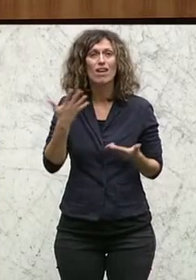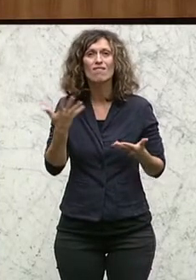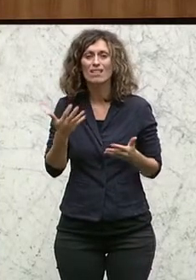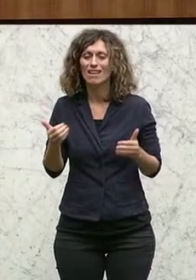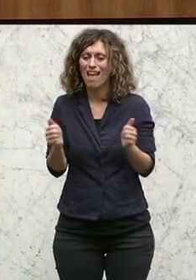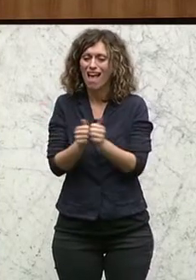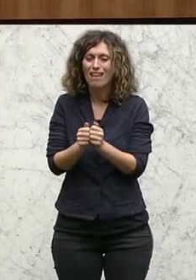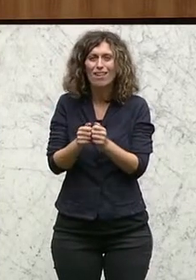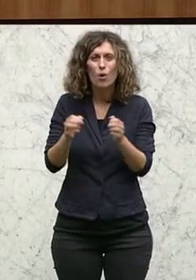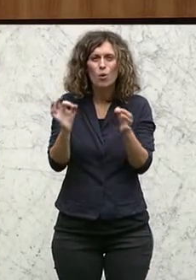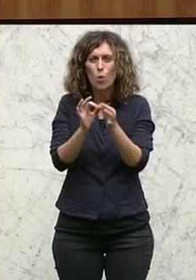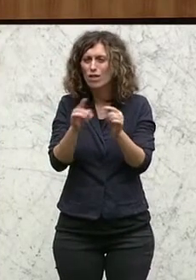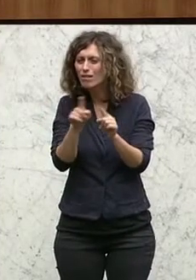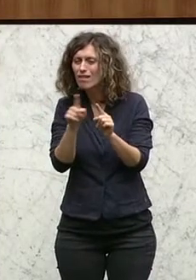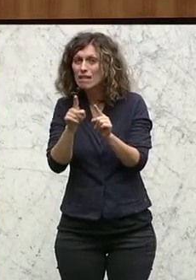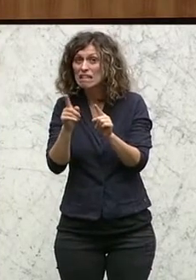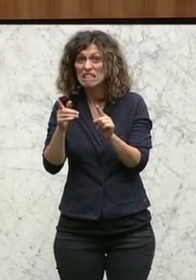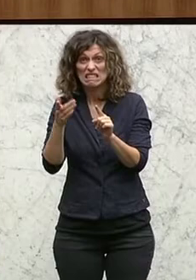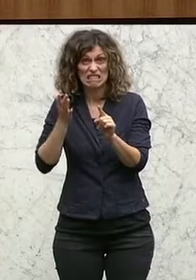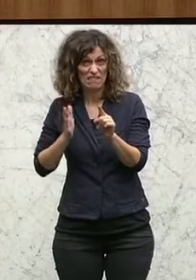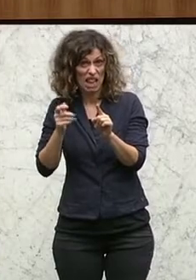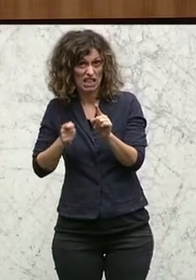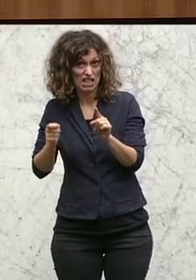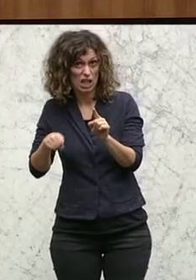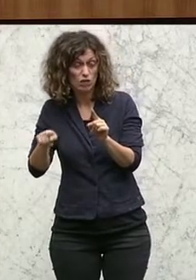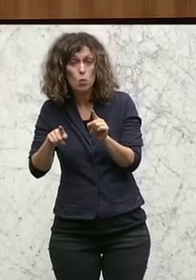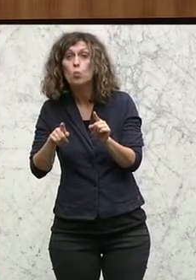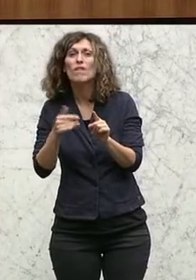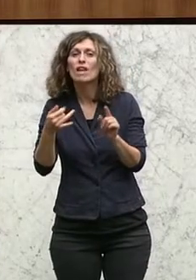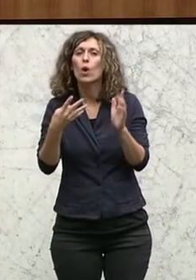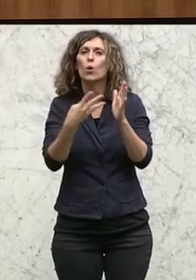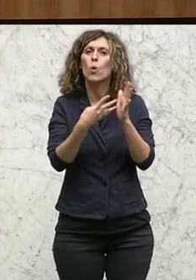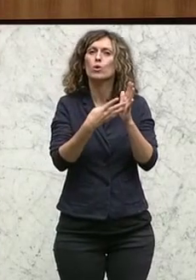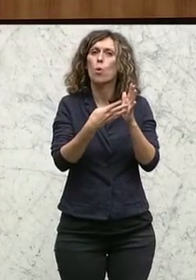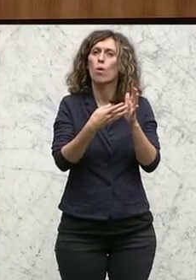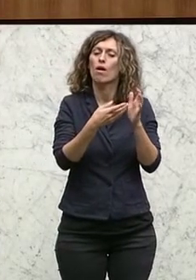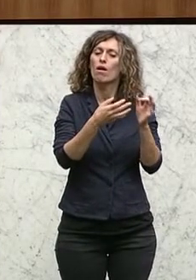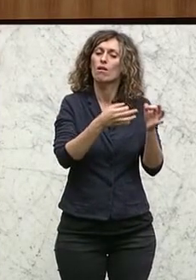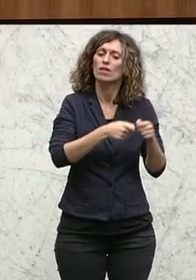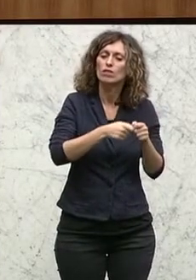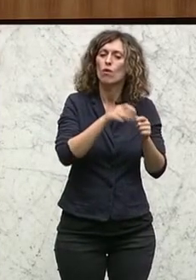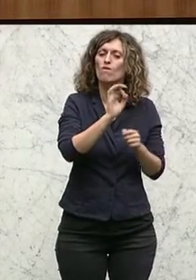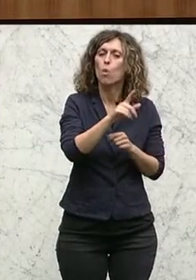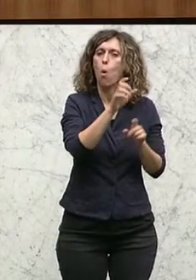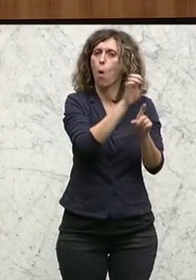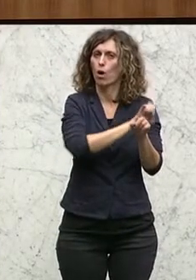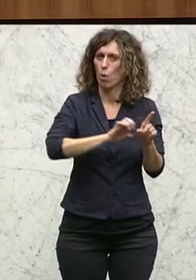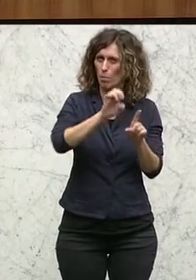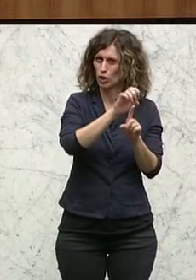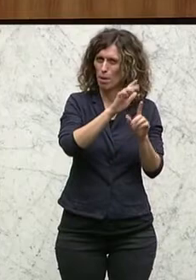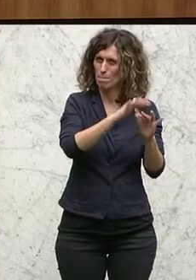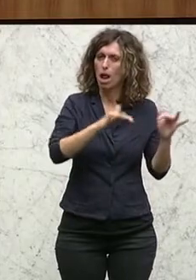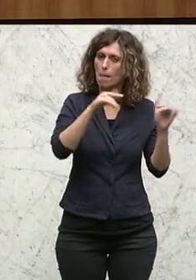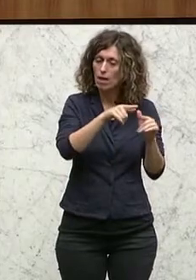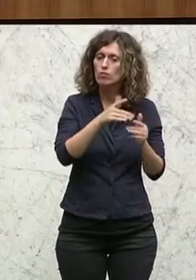Zivilgesellschaft, Fragezeichen, und aus der Kontrolle durch das Europäische Parlament Nutzen gezogen.